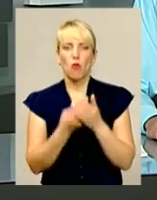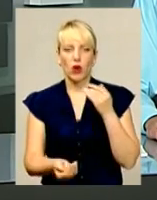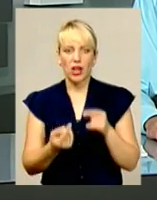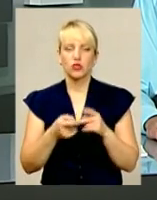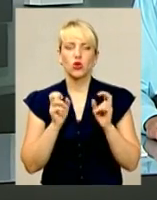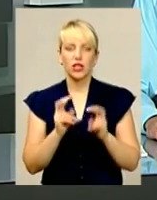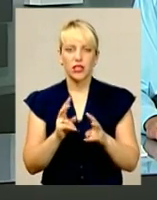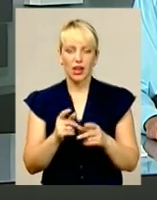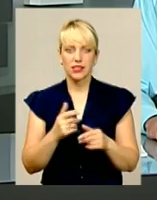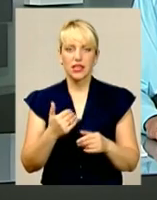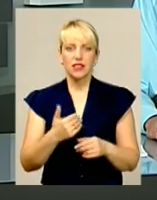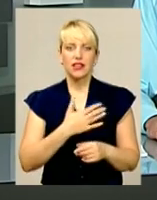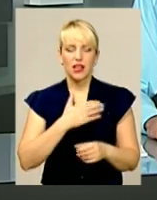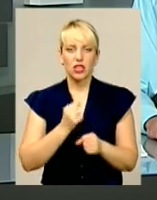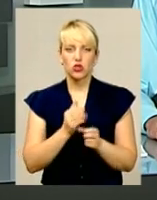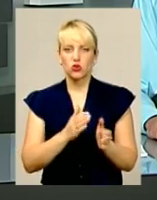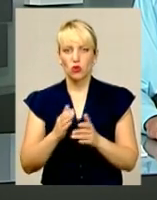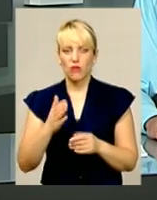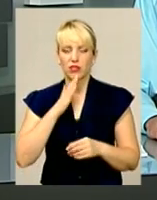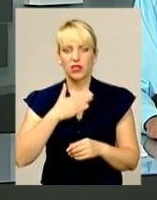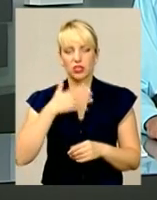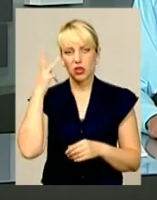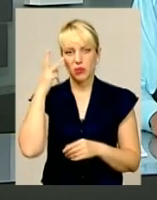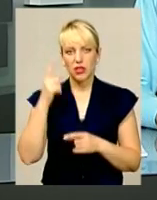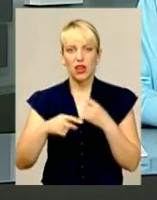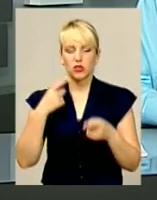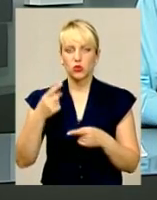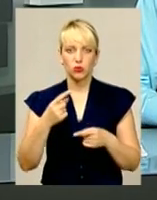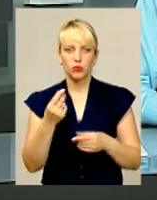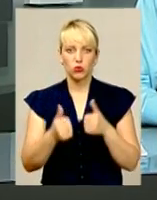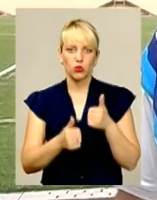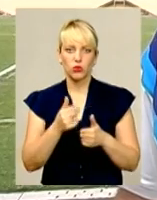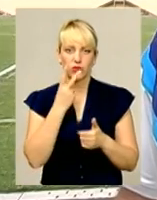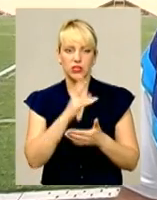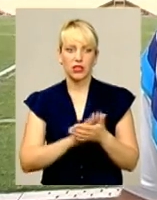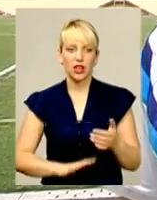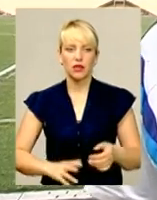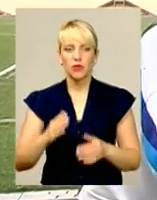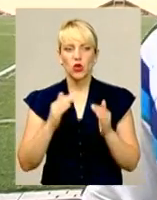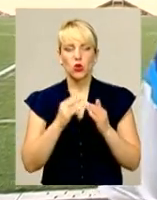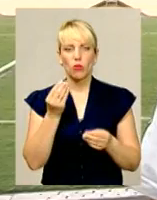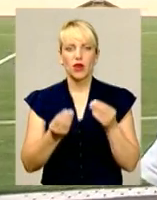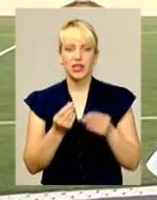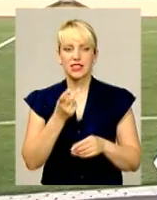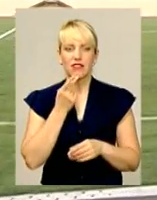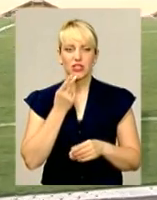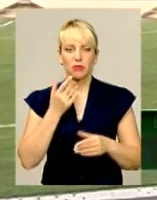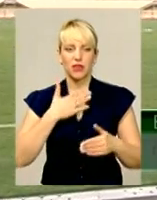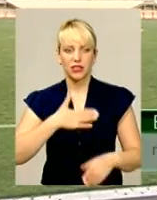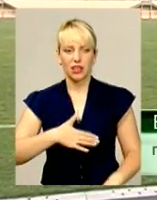налаштовані хмельничани на наступну домашню гру дізнавалась наша знімальна група. Дома грати завжди приємно,